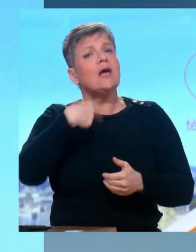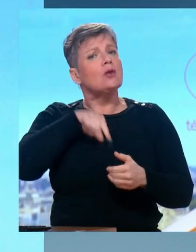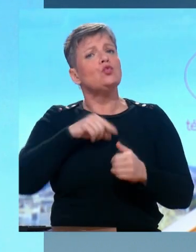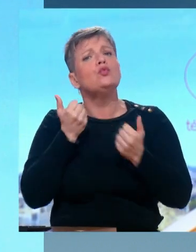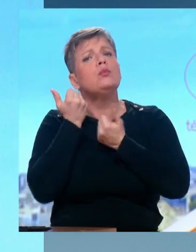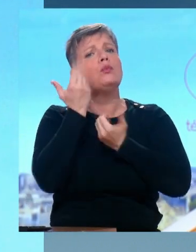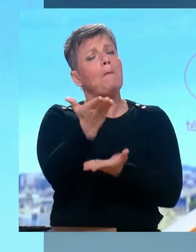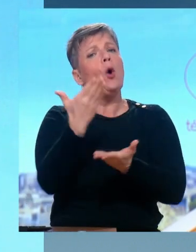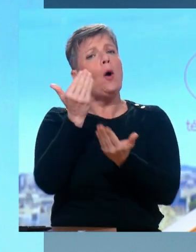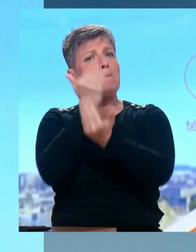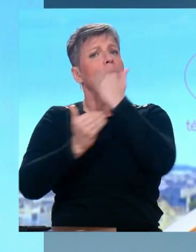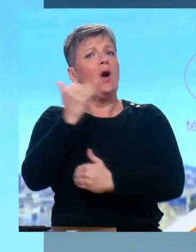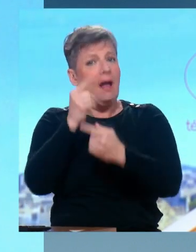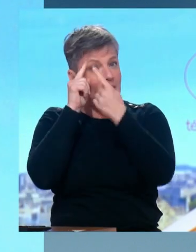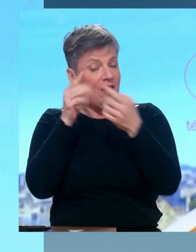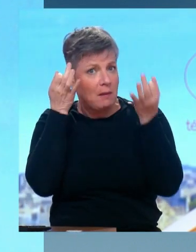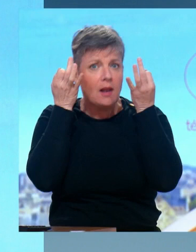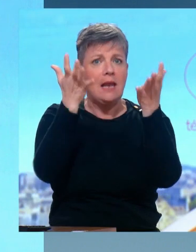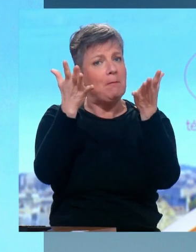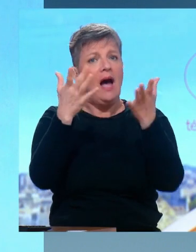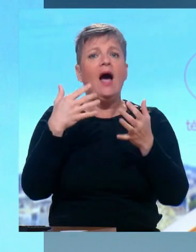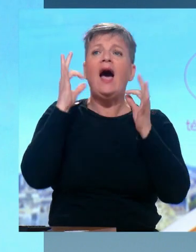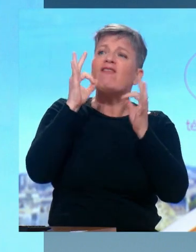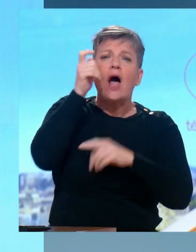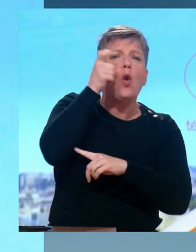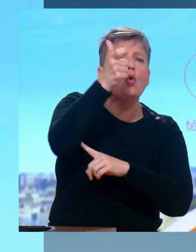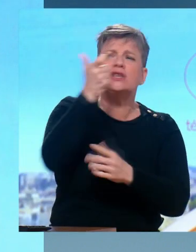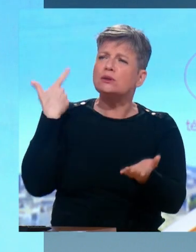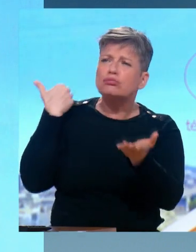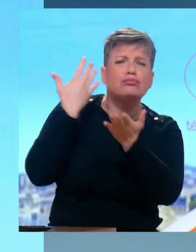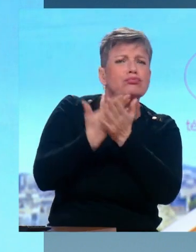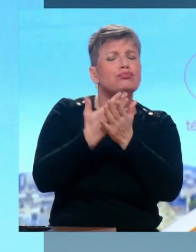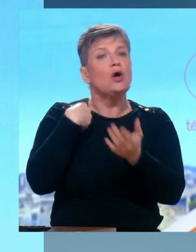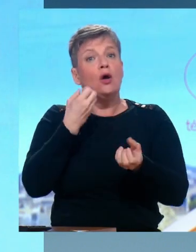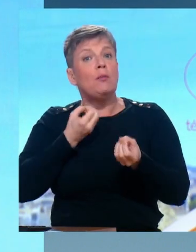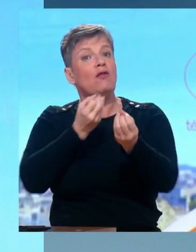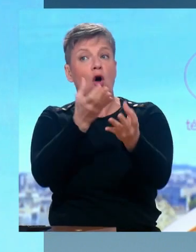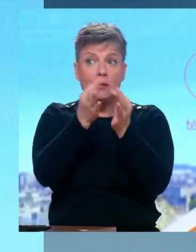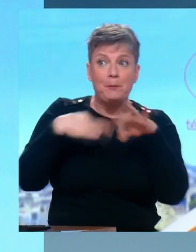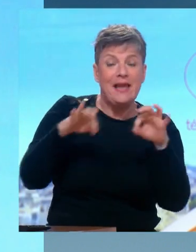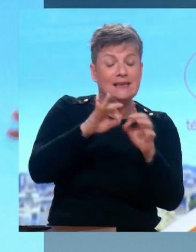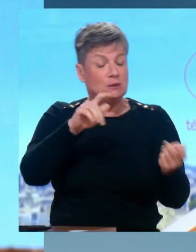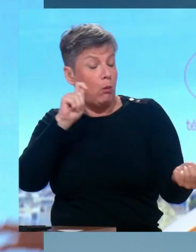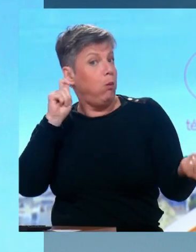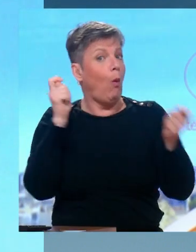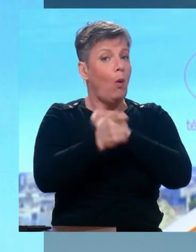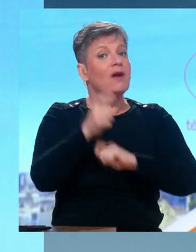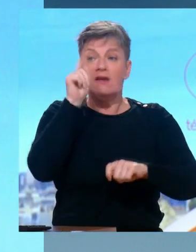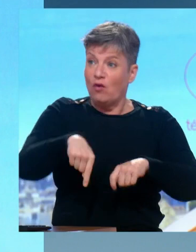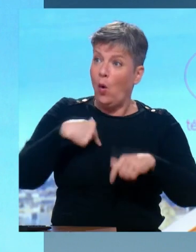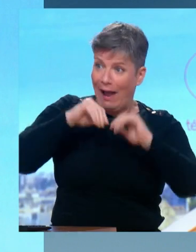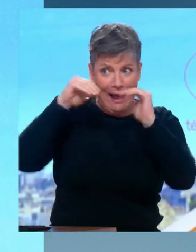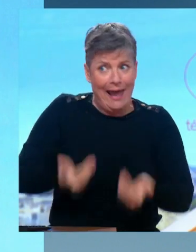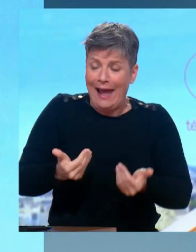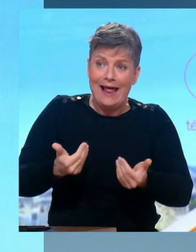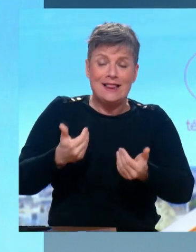Parti communiste français. Il faut rompre avec les logiques qui conduisent notre pays, – Vous vous dites qu'il un mix énergétique nucléaire, renouvelable,